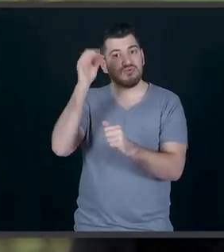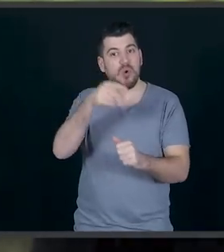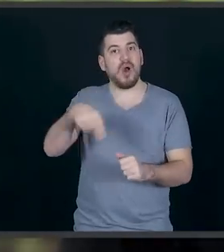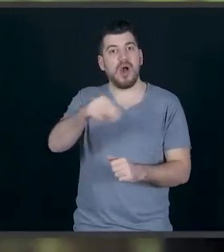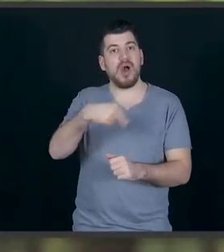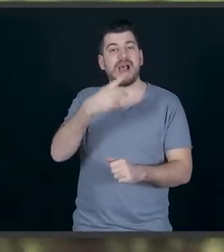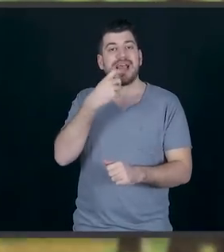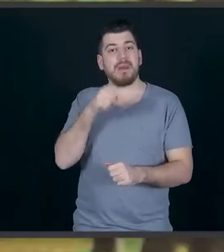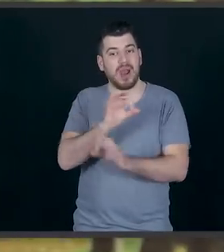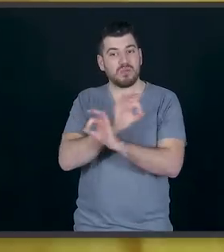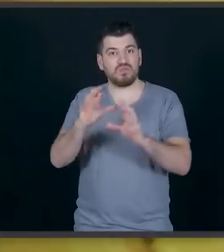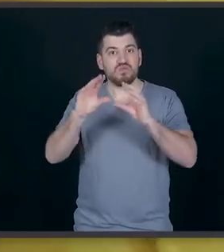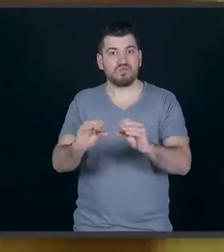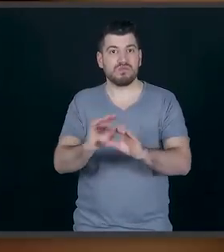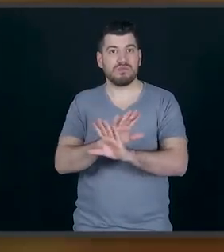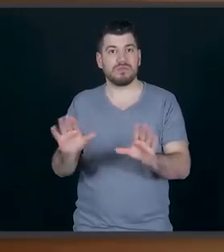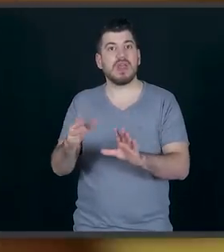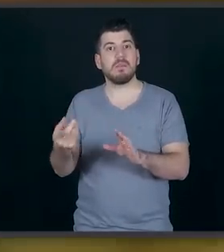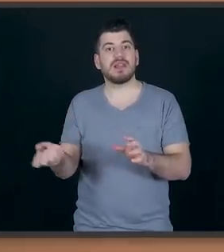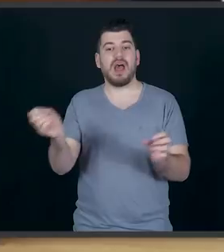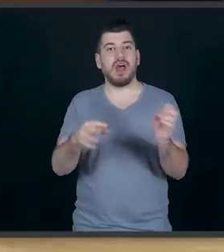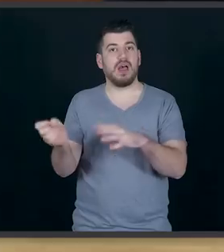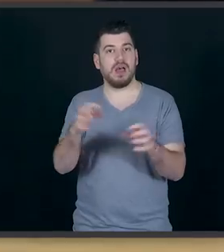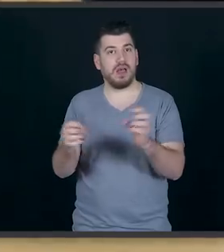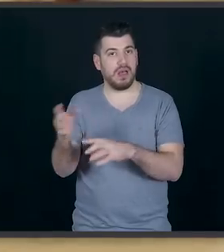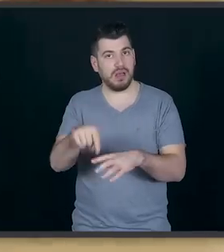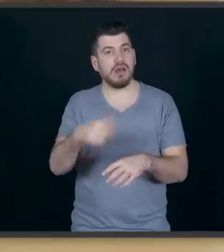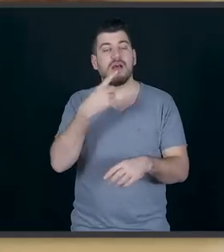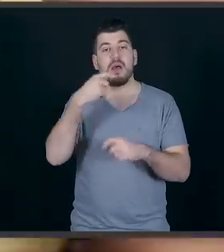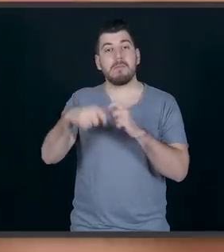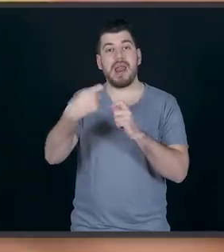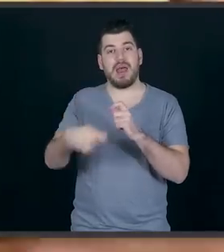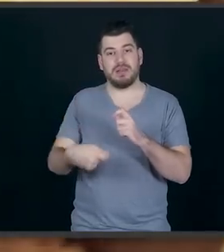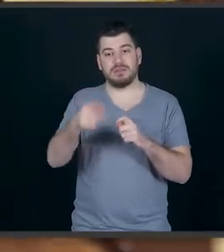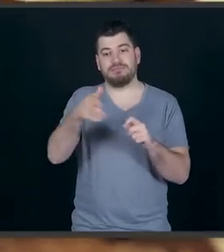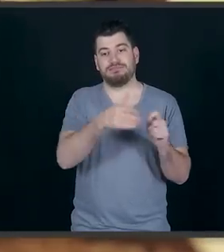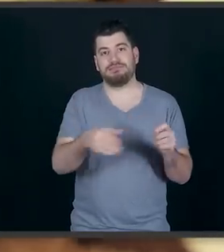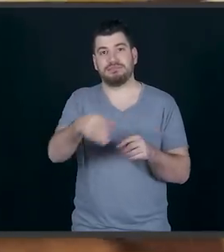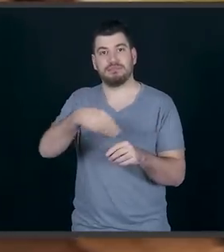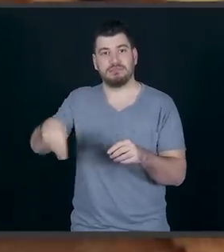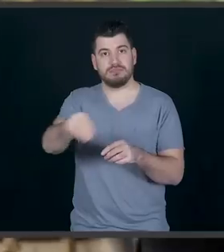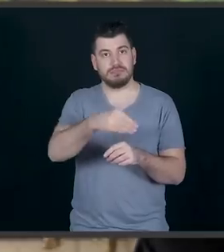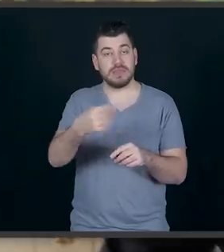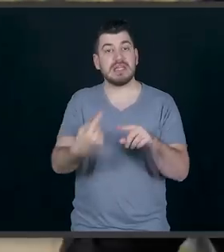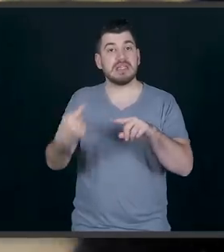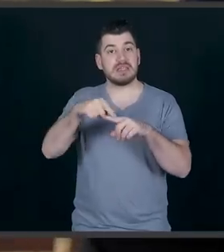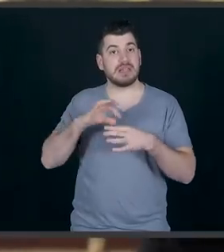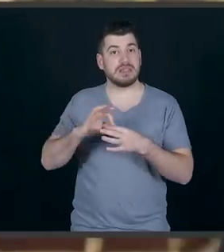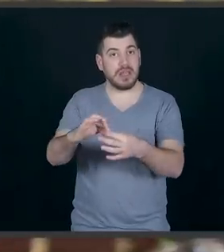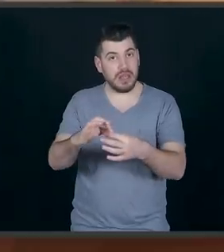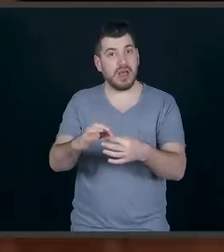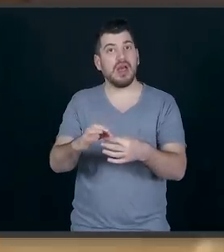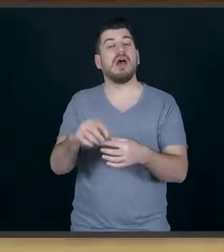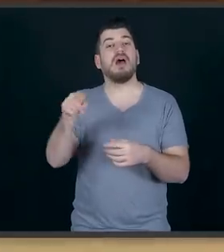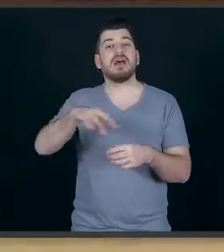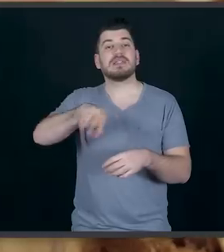Και αρχίζουμε να συνθέτουμε την τούρτα μας. Παίρνουμε έτσι όπως είναι, πάνω από την καραμέλα και ρίχνουμε τις μπανάνες. Και στη συνέχεια παίρνουμε και